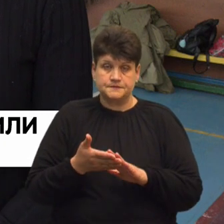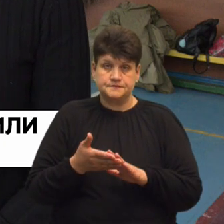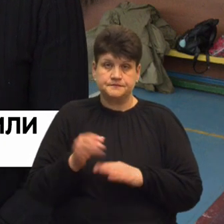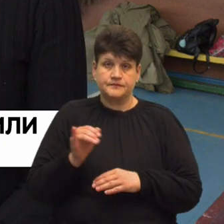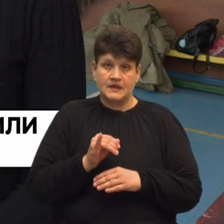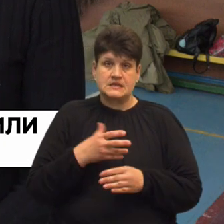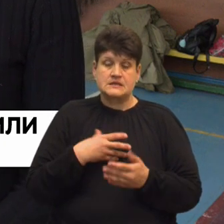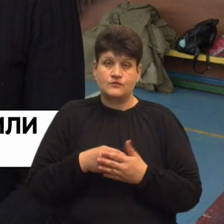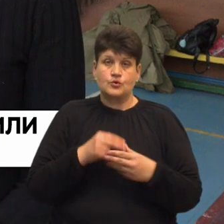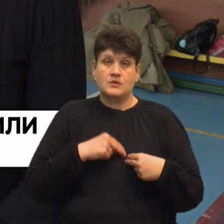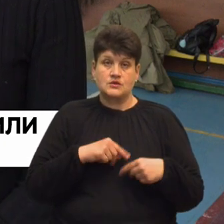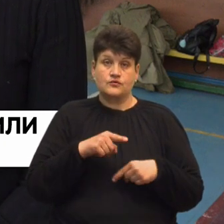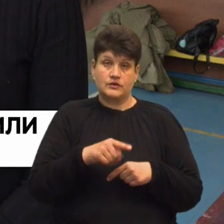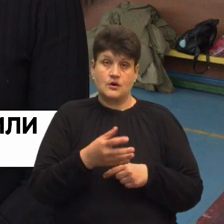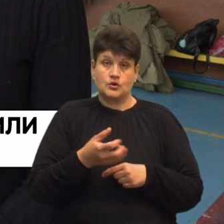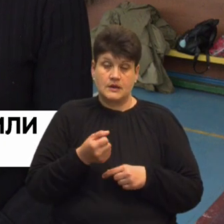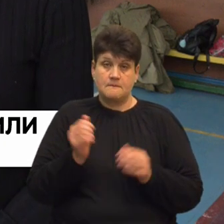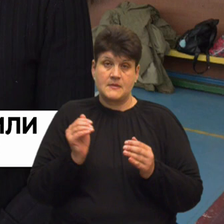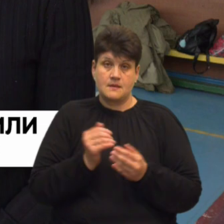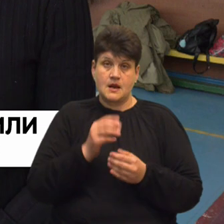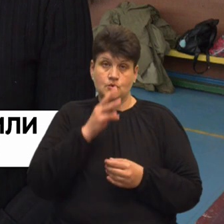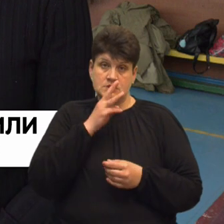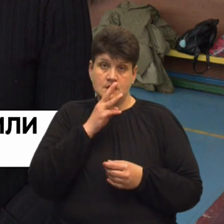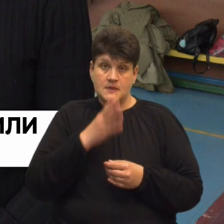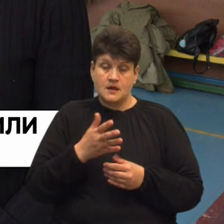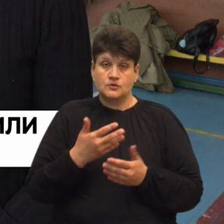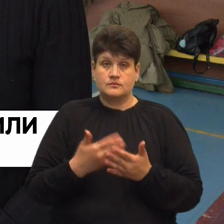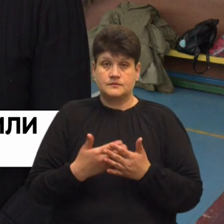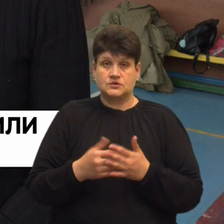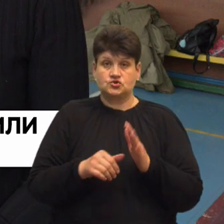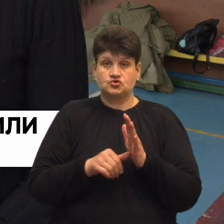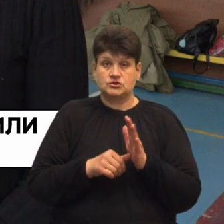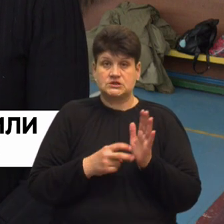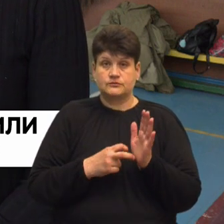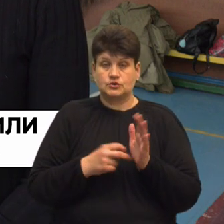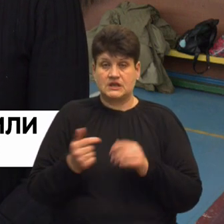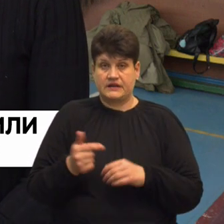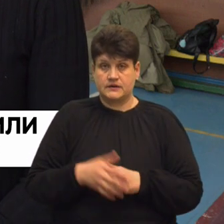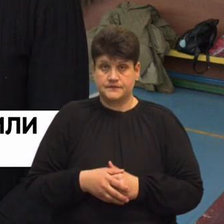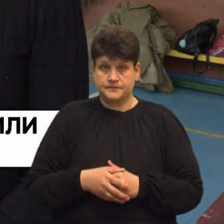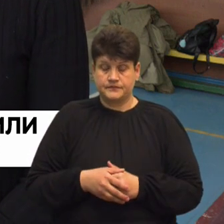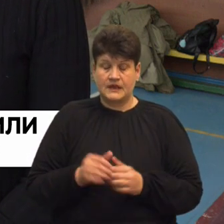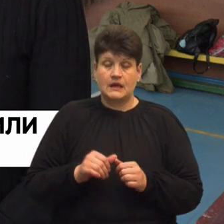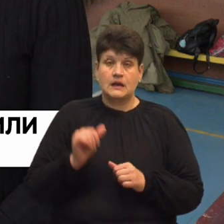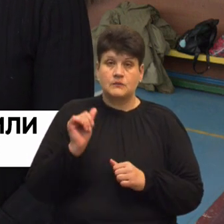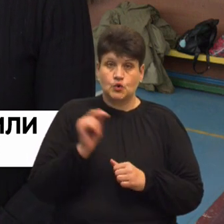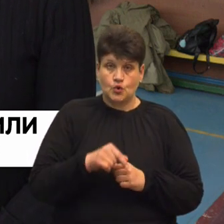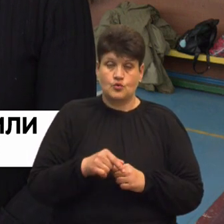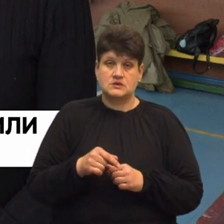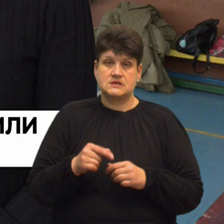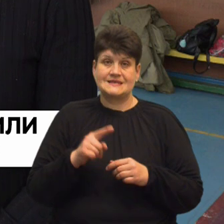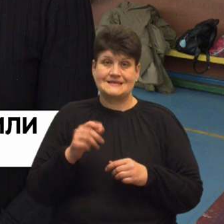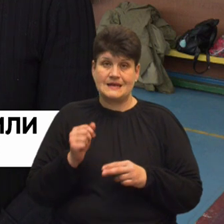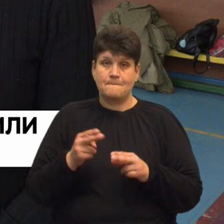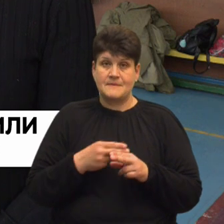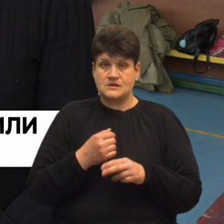за свою працю вона отримує мінімальну заробітну плату, тобто розмірі 6-700 гривень. Крім того, за безробітним